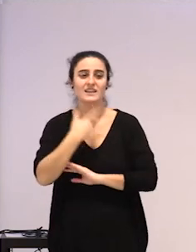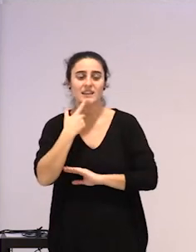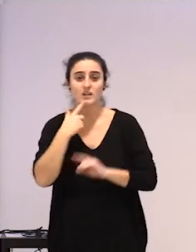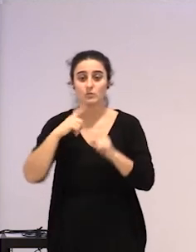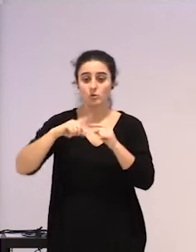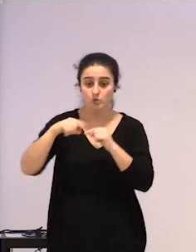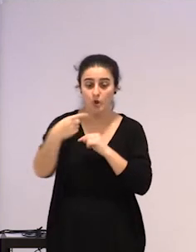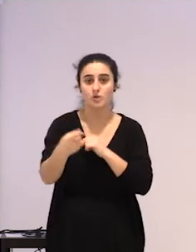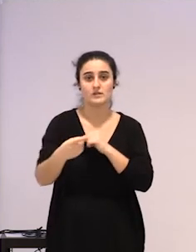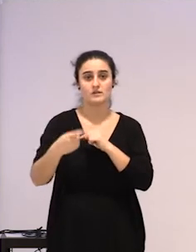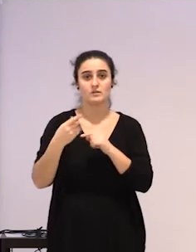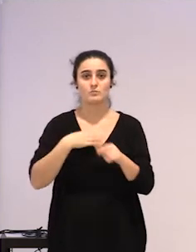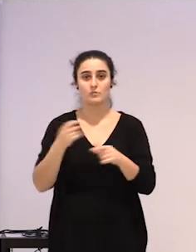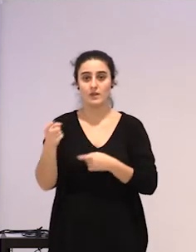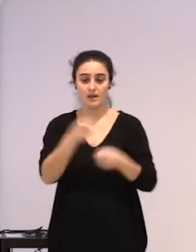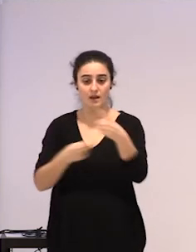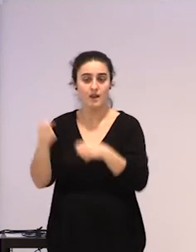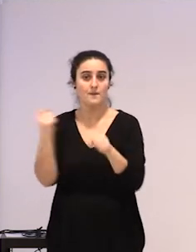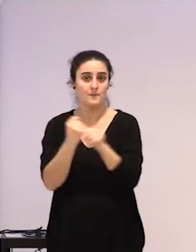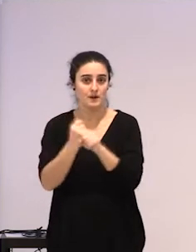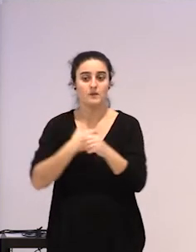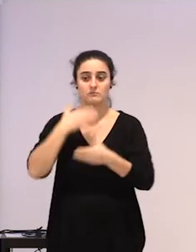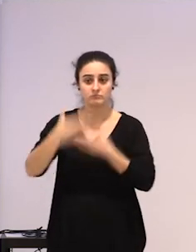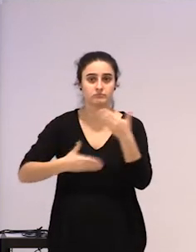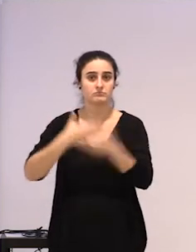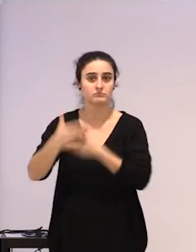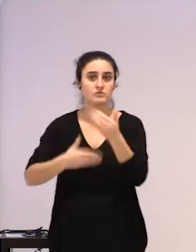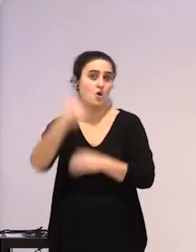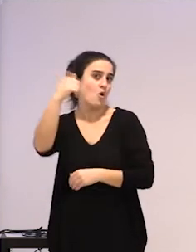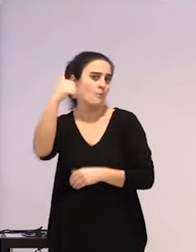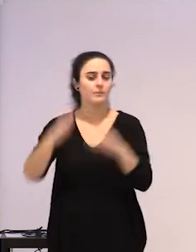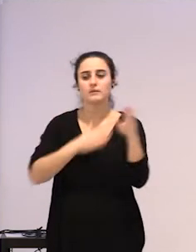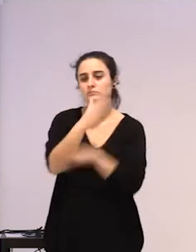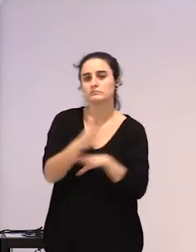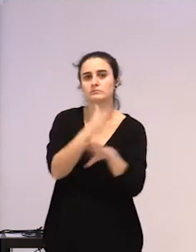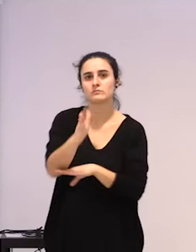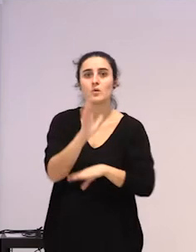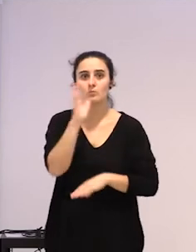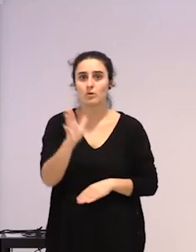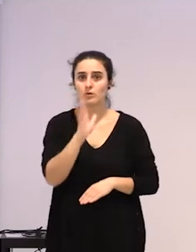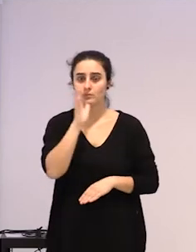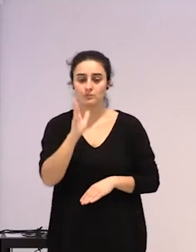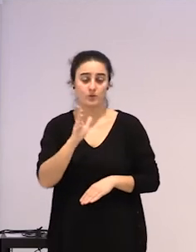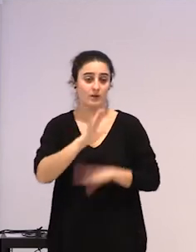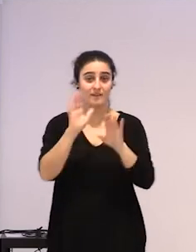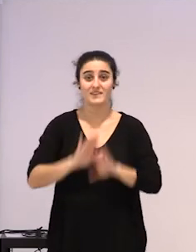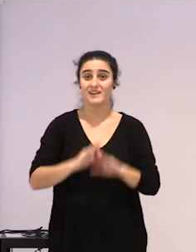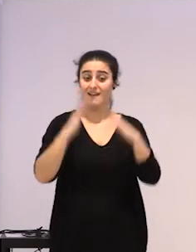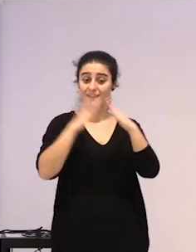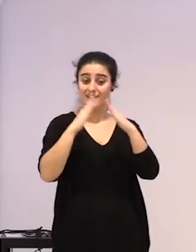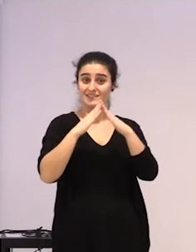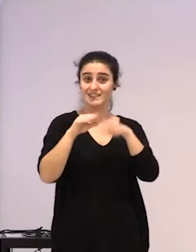irten daiteken, barokorrean, gizona, Zergatik, ez duelako asumitzen ardurarik,